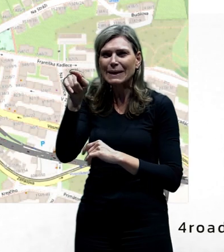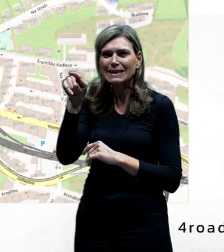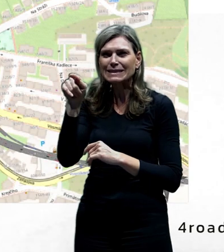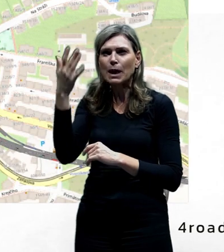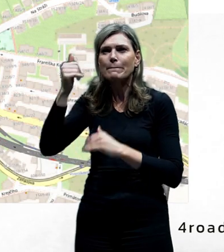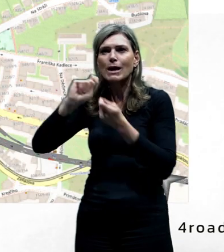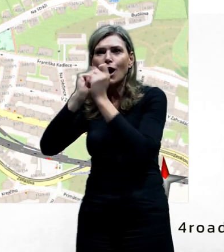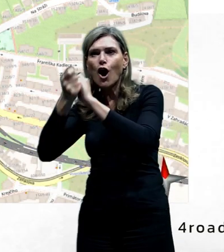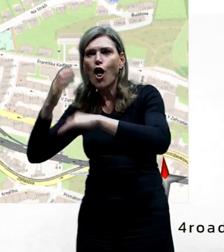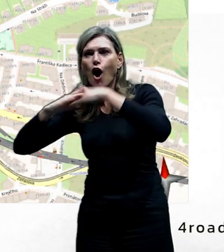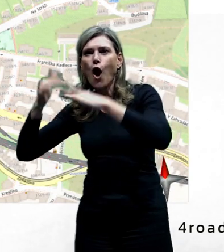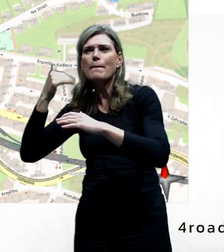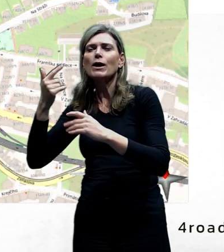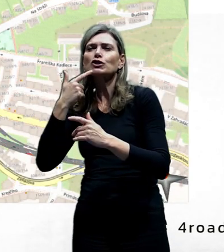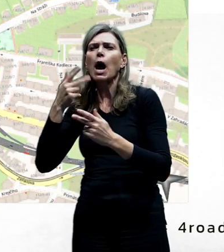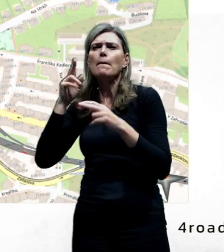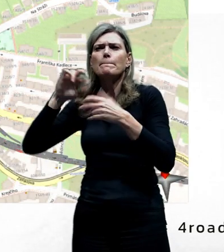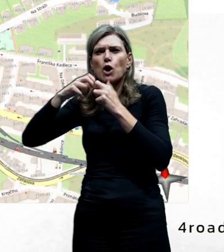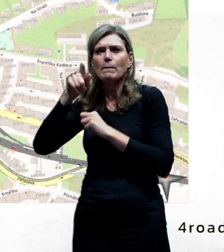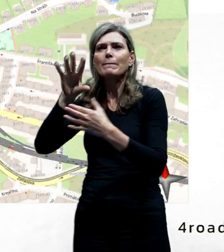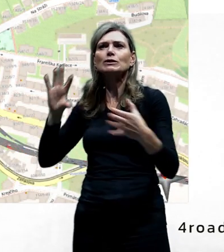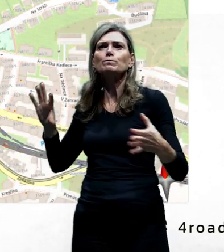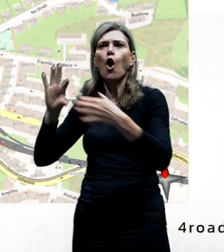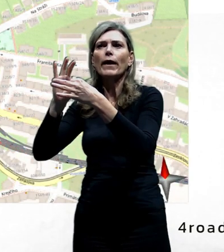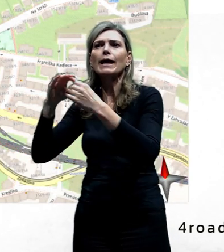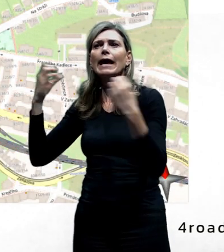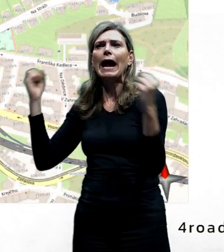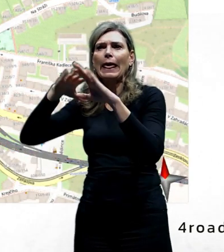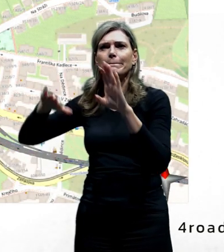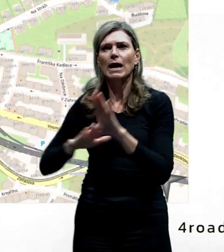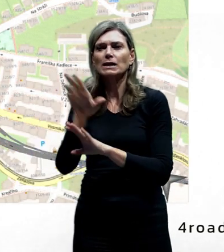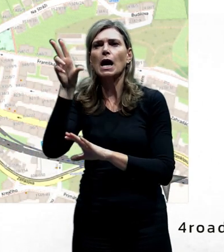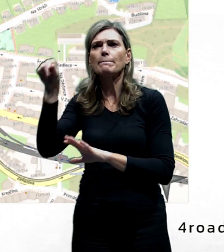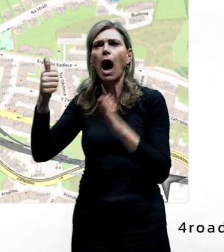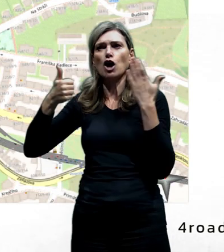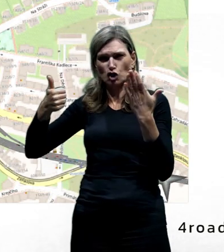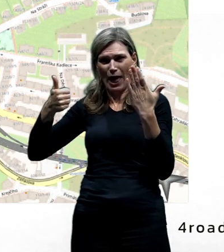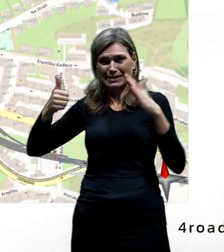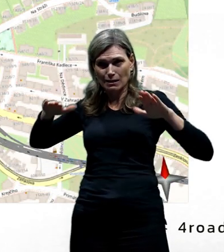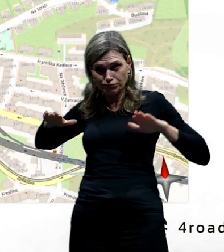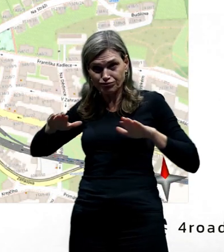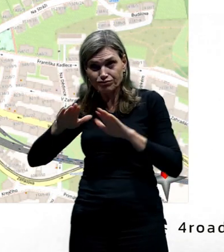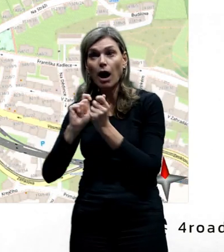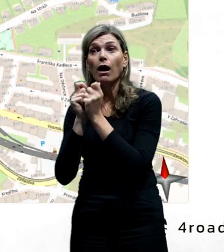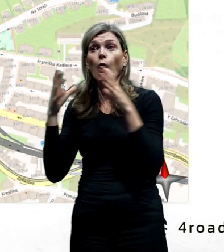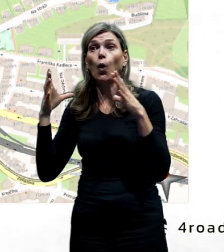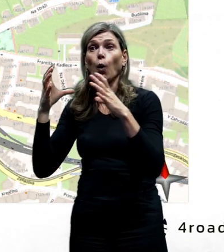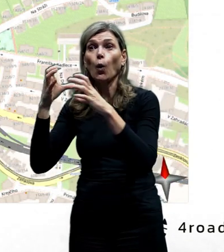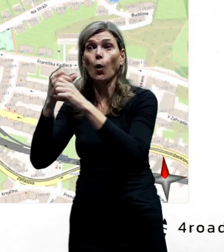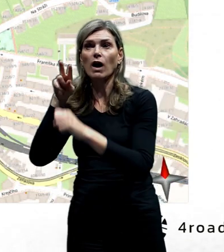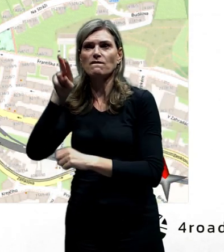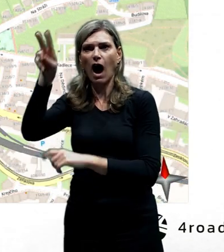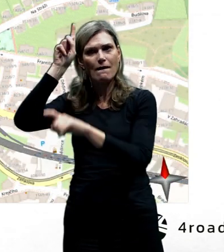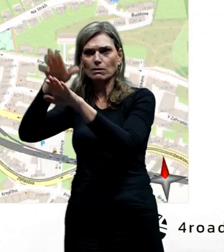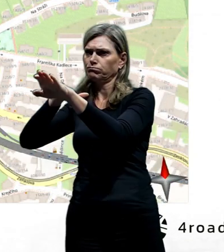který jsme upozorňovali před chvílí. To znamená to napojení do Liberecké, kde se nám šest pruhů slévá do dvou. Za chvíli se ta